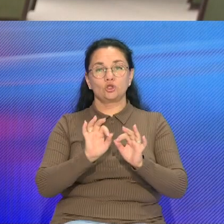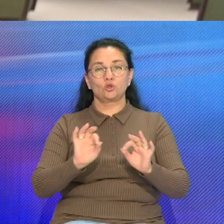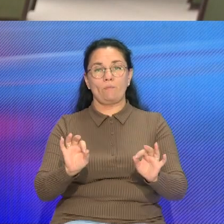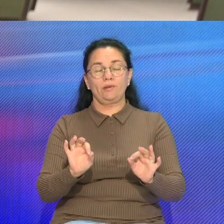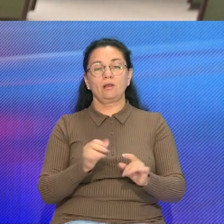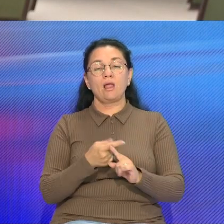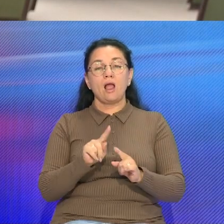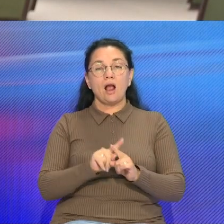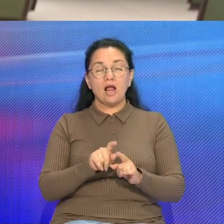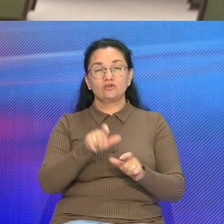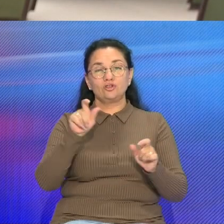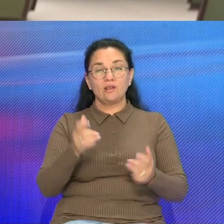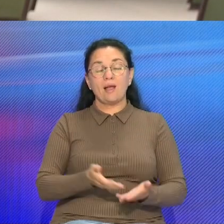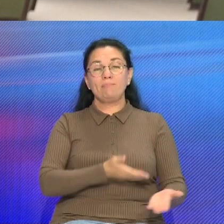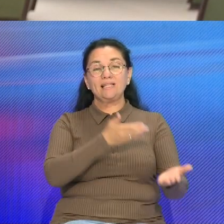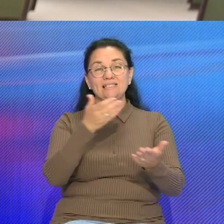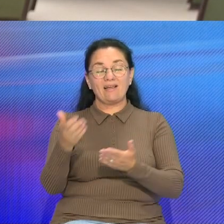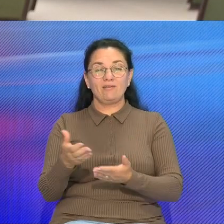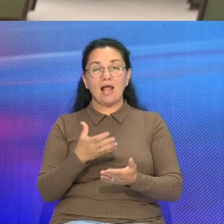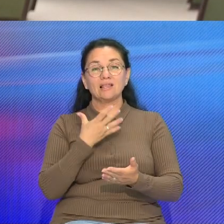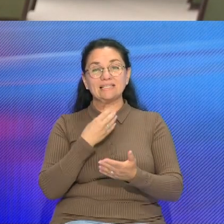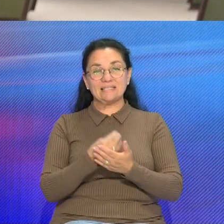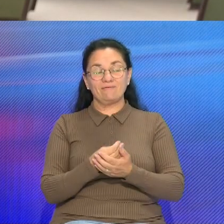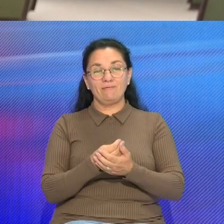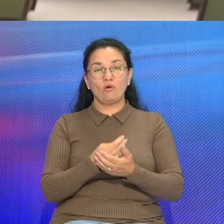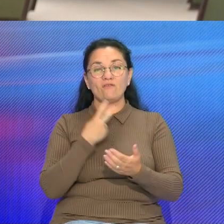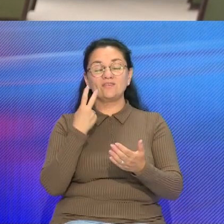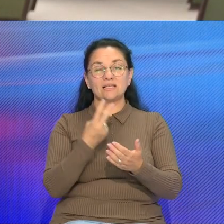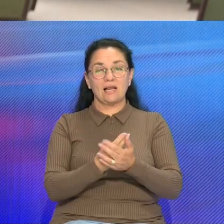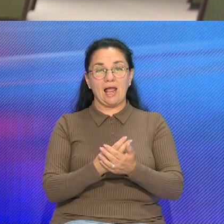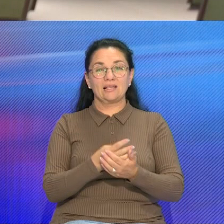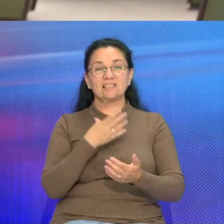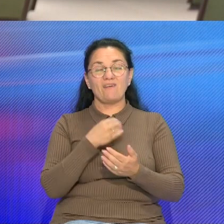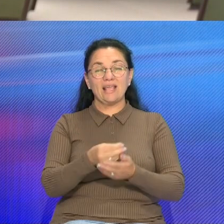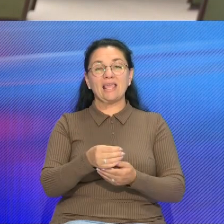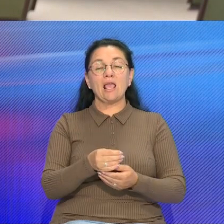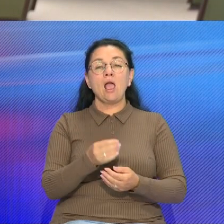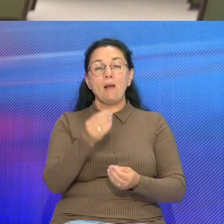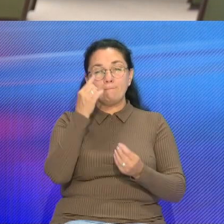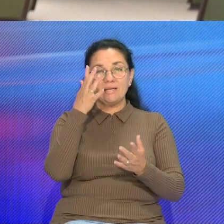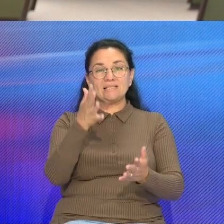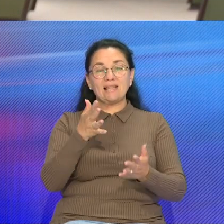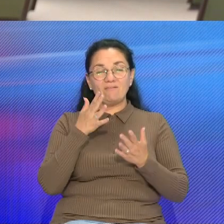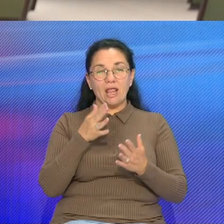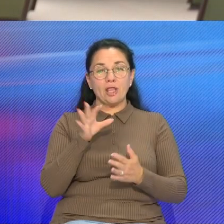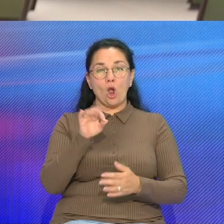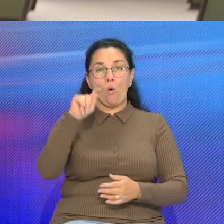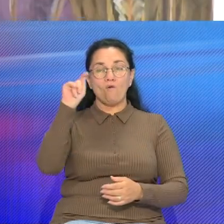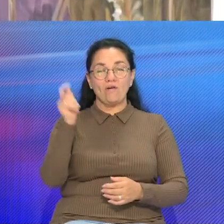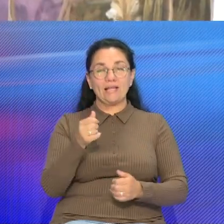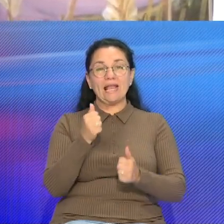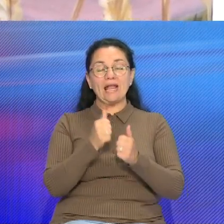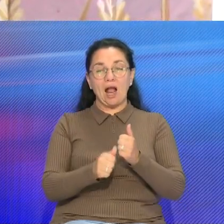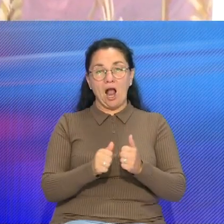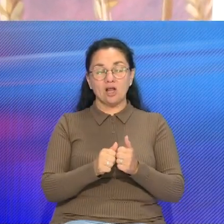представлял свой мир, свое, возможно, не воспоминание, а свое представление о войне Именно поэтому каждая